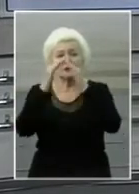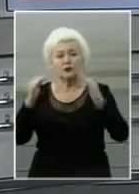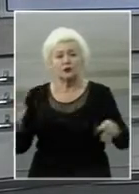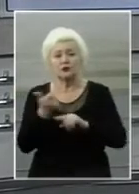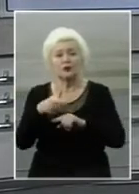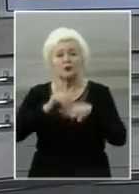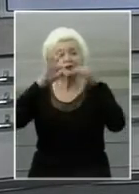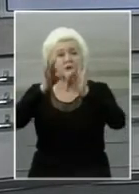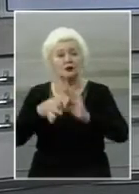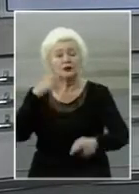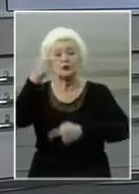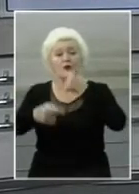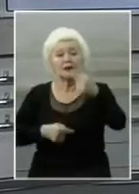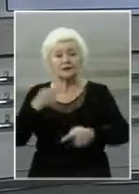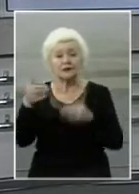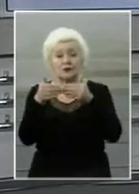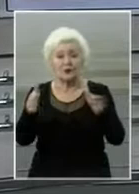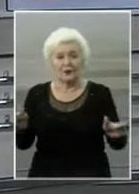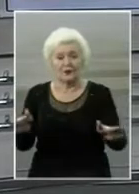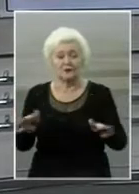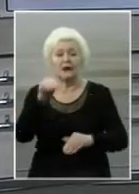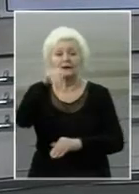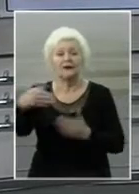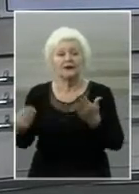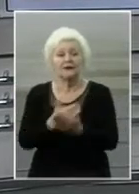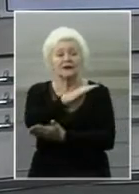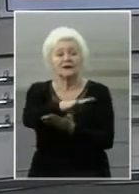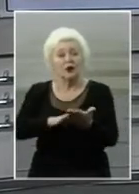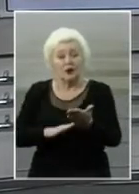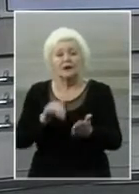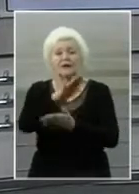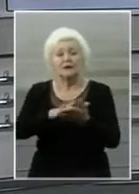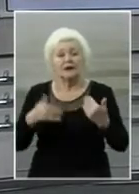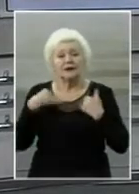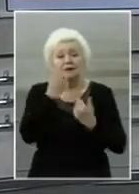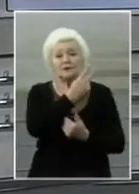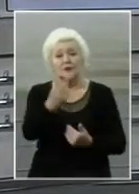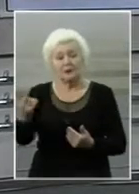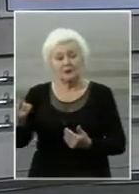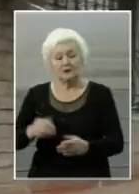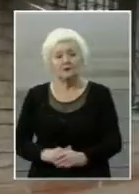Більше подробиць у наступному випуску. А Таврійські новини тривають і далі ви побачите.